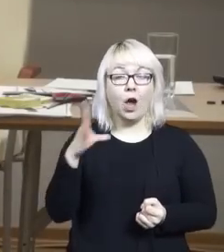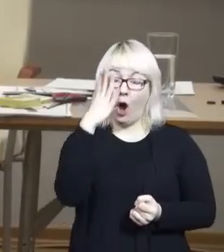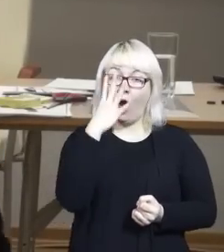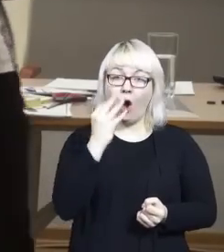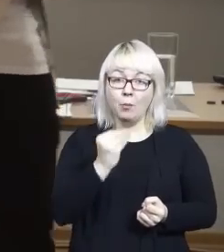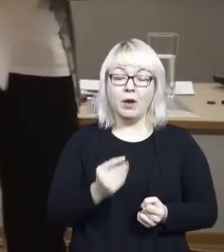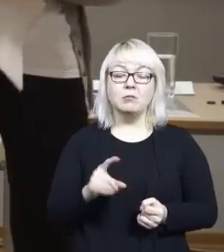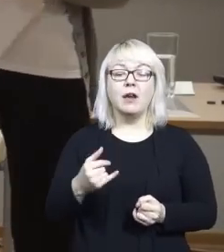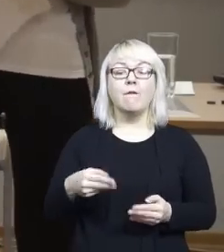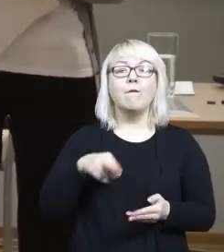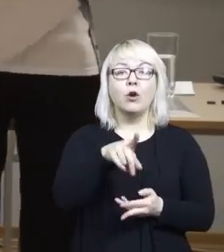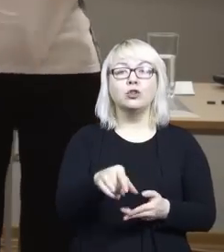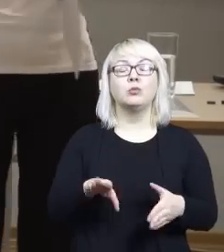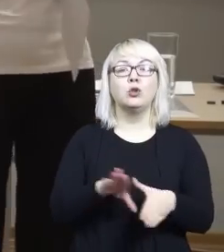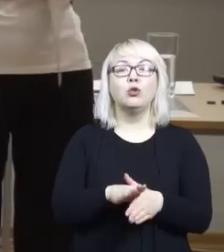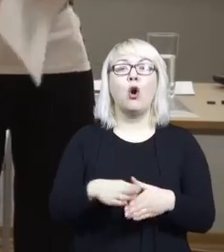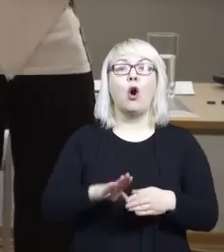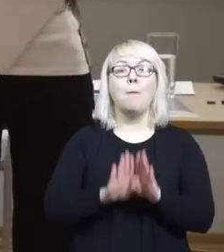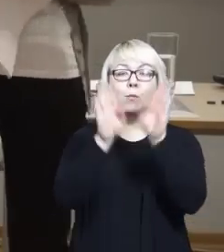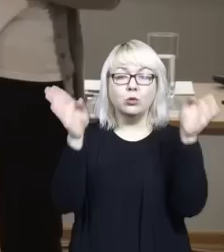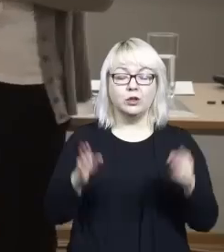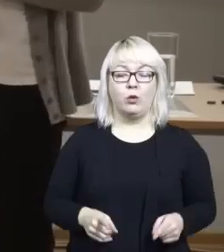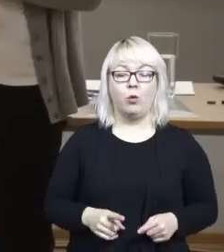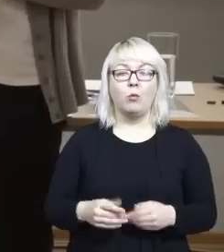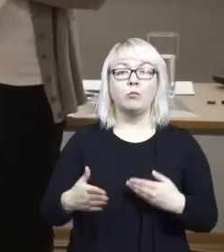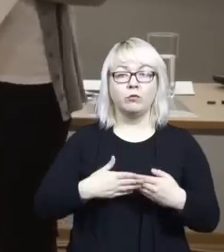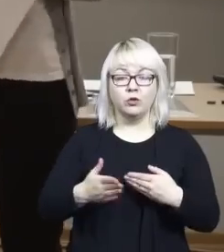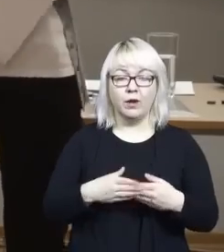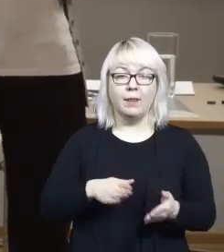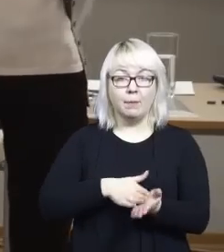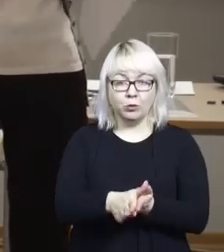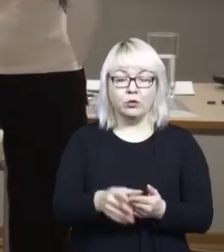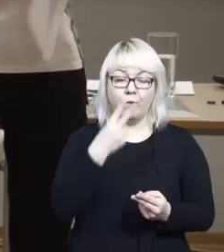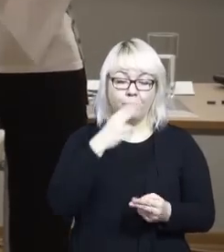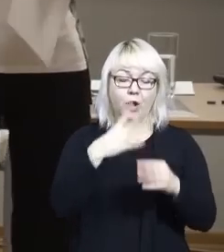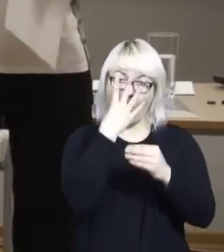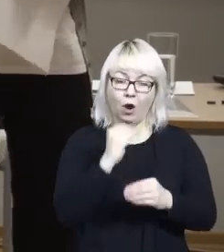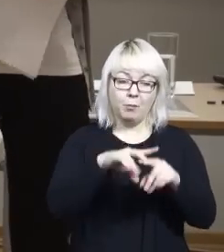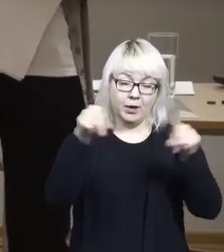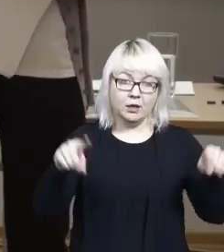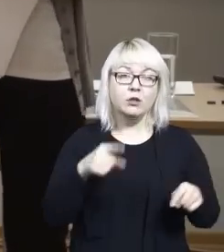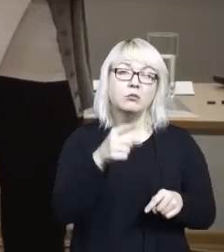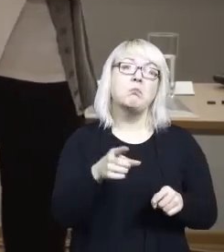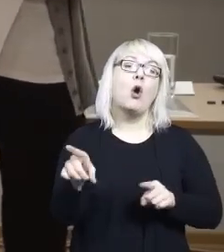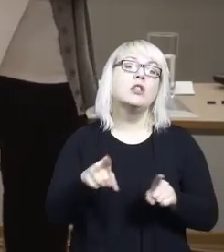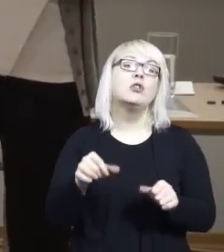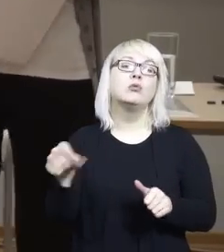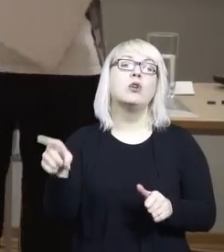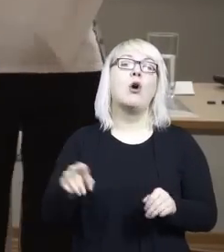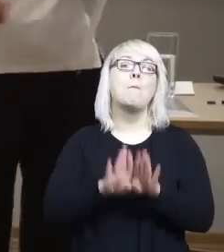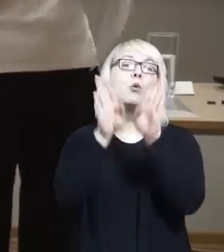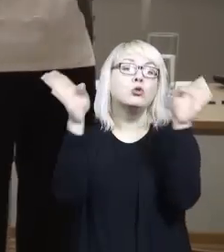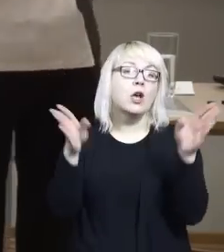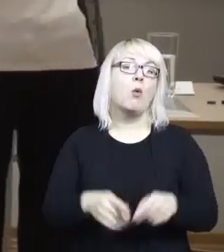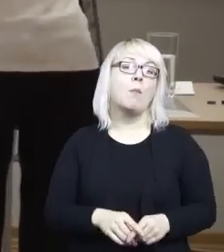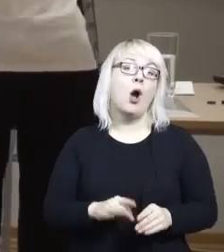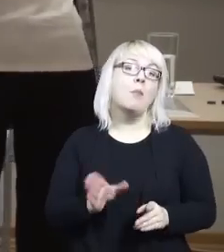odwiedziłam nie w trakcie zwierząt studyjnych, ale rok temu w Portugalii. I przy wyjściu do tego muzeum te wszystkie piktogramy